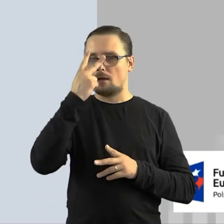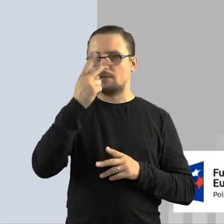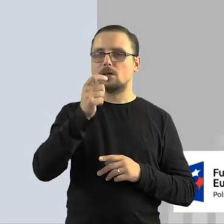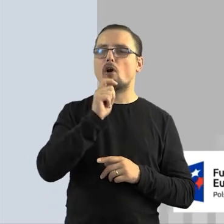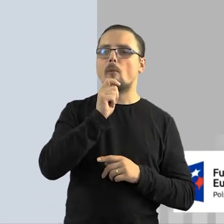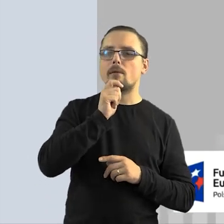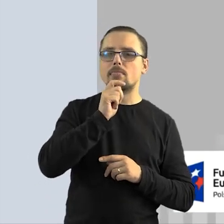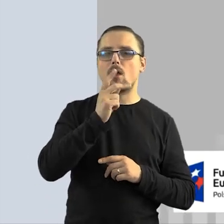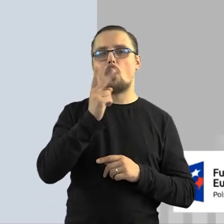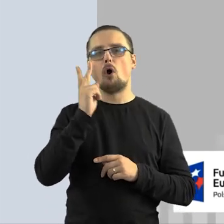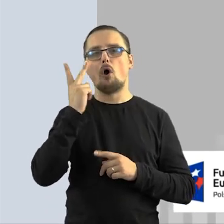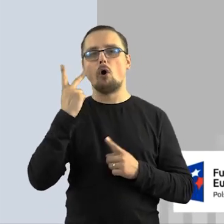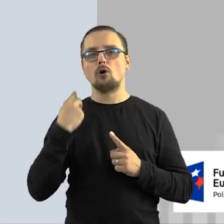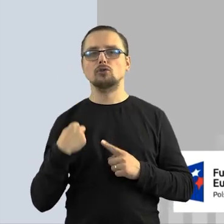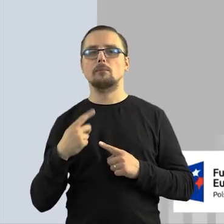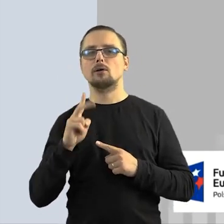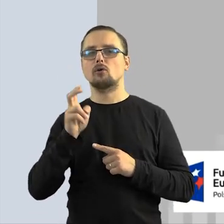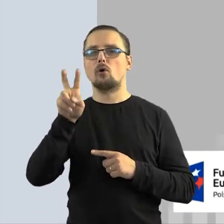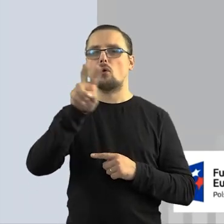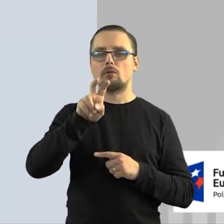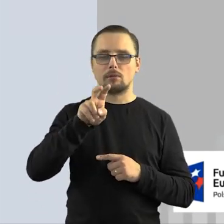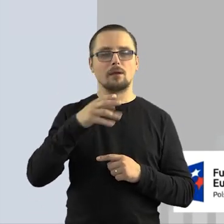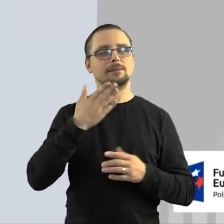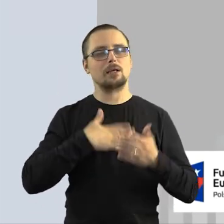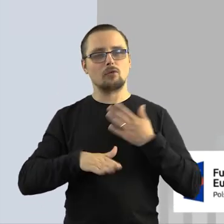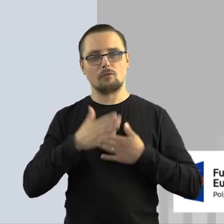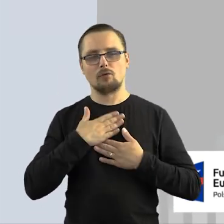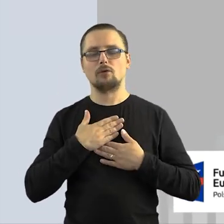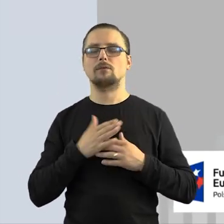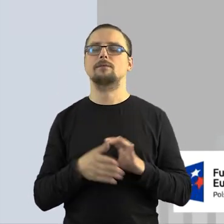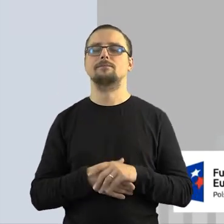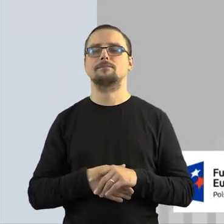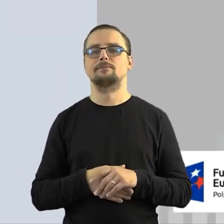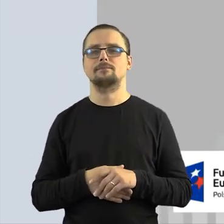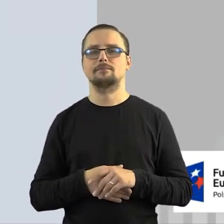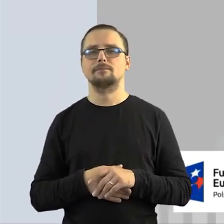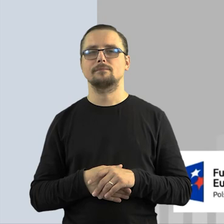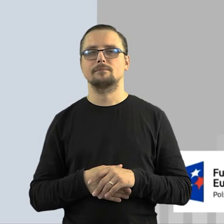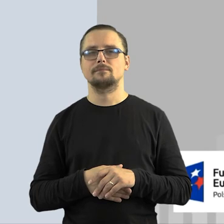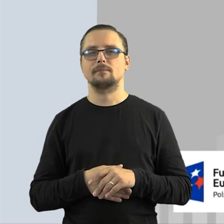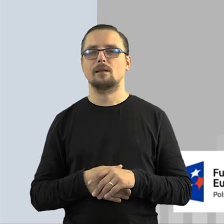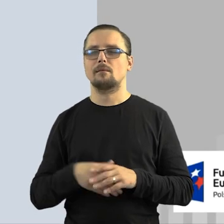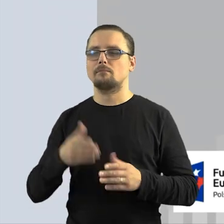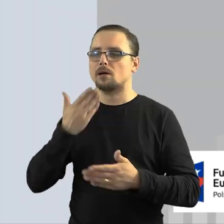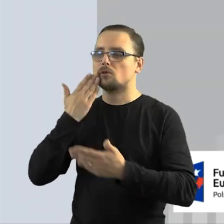komentarze, myślę, że uczestniczki i uczestnicy naszego webinarium są zadowoleni